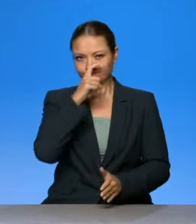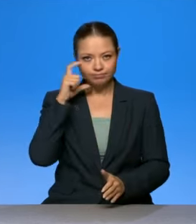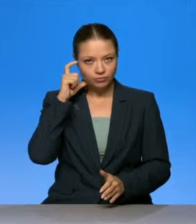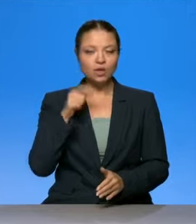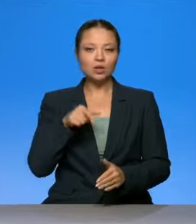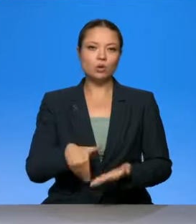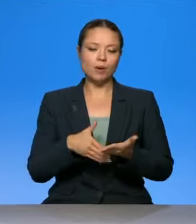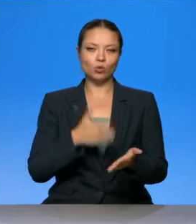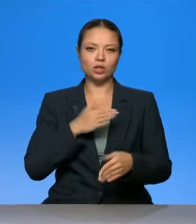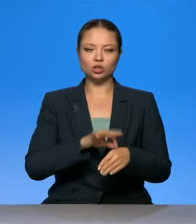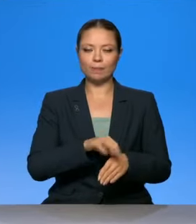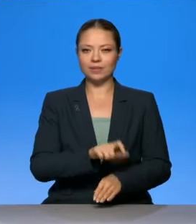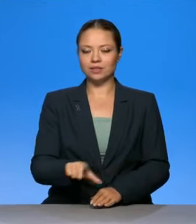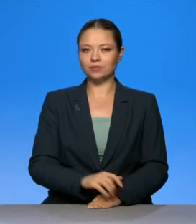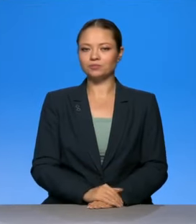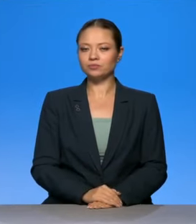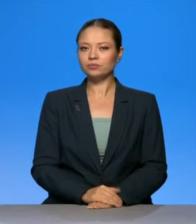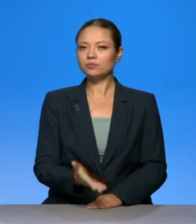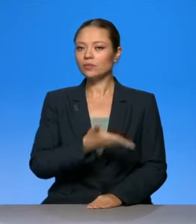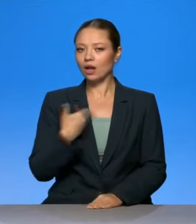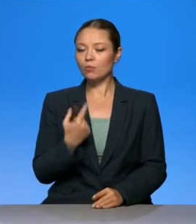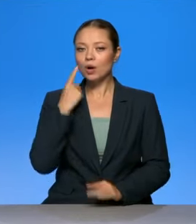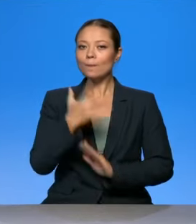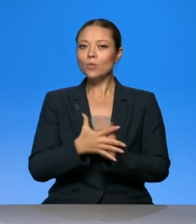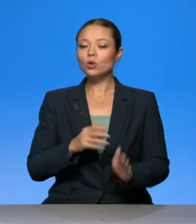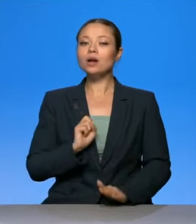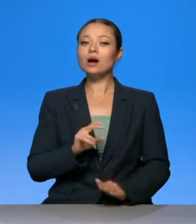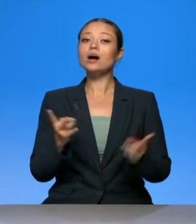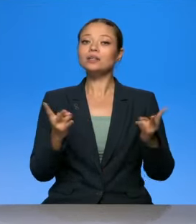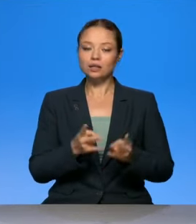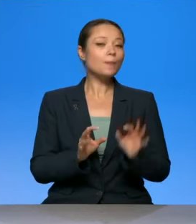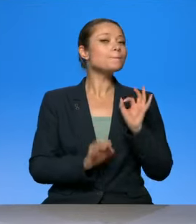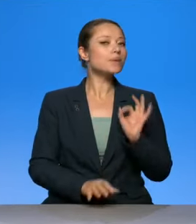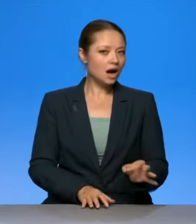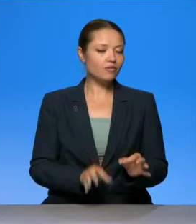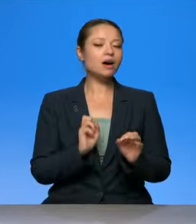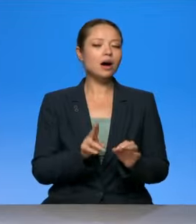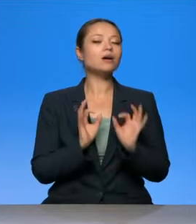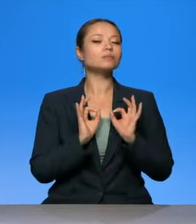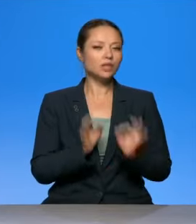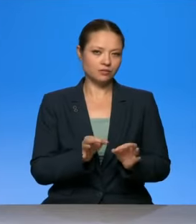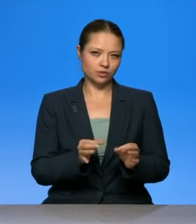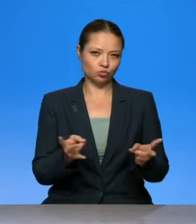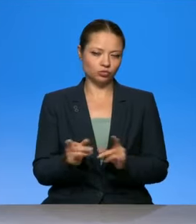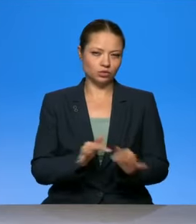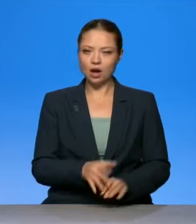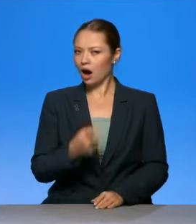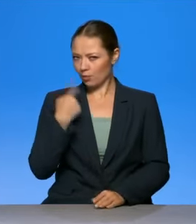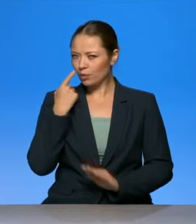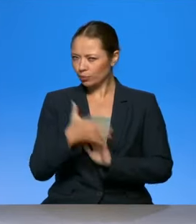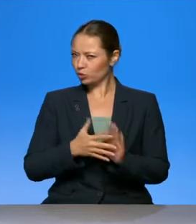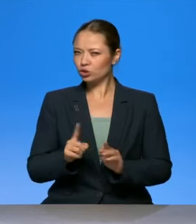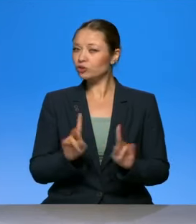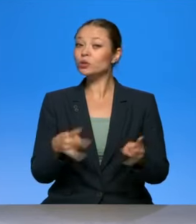нашим пациентам. это мы поняли, как надо, что нужно укреплять. Правильно, как грамотно. А мы поняли, чего не надо